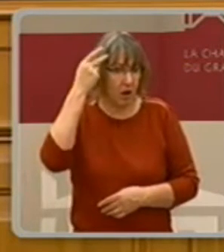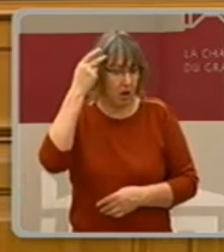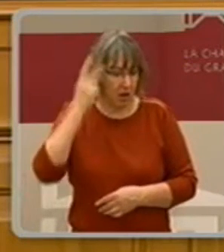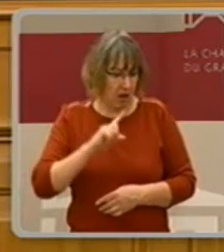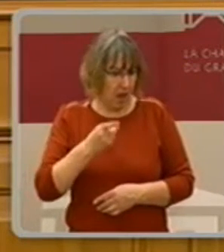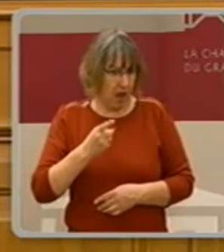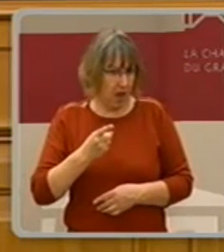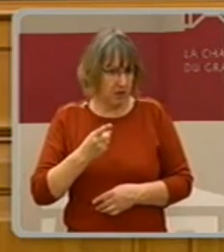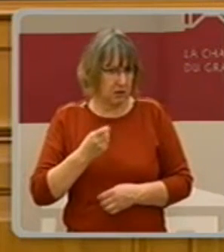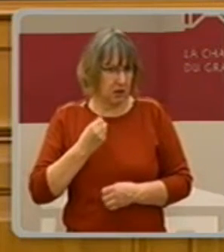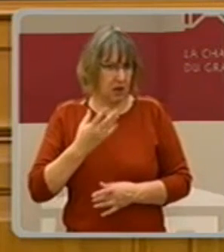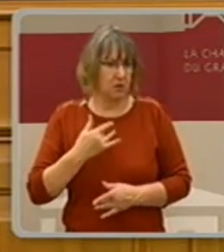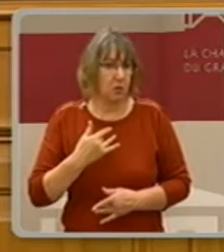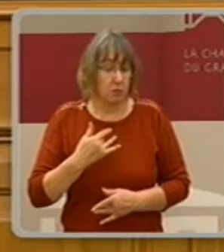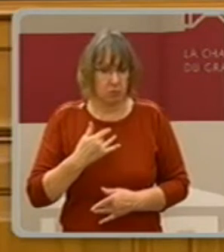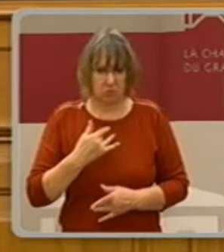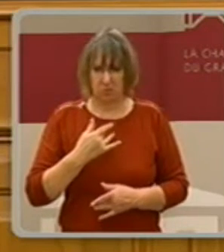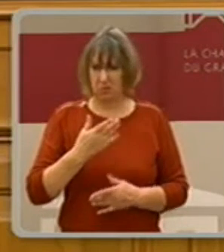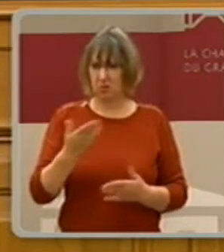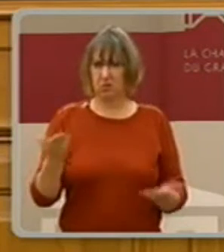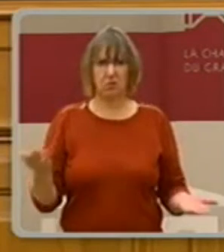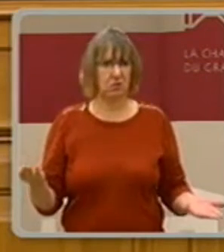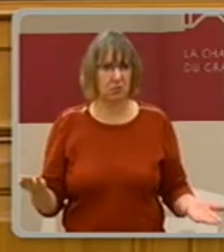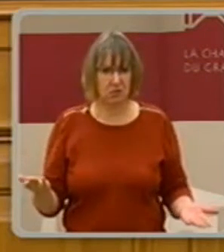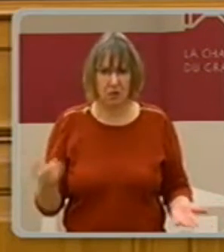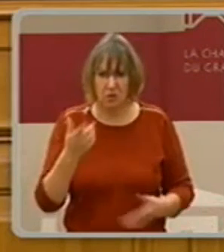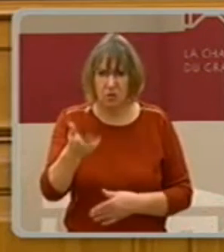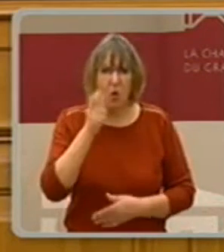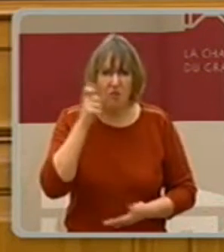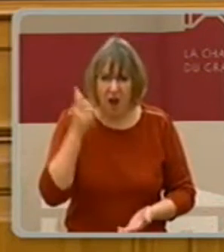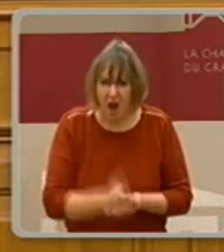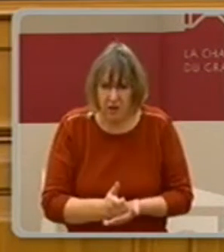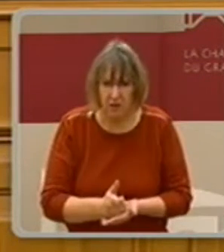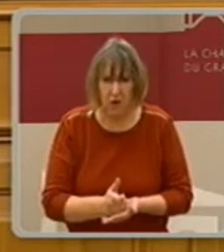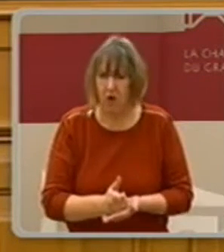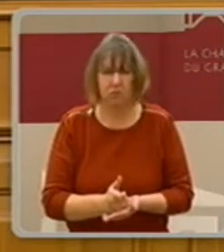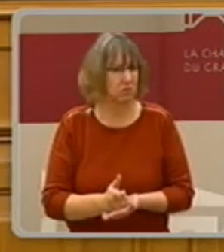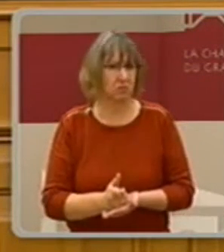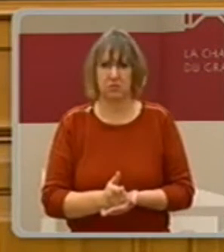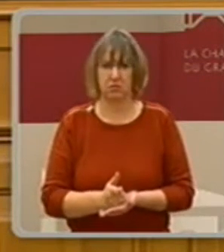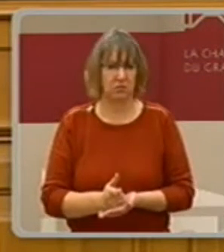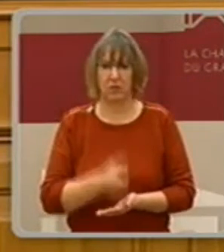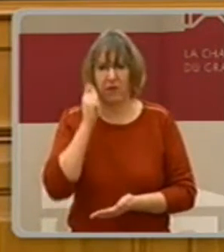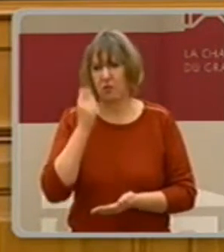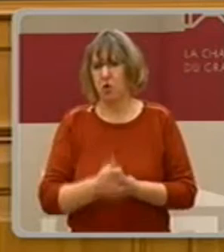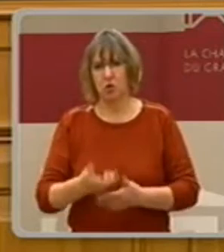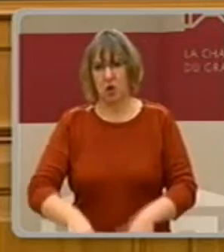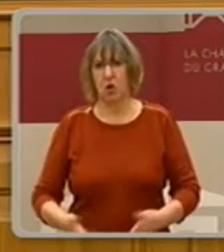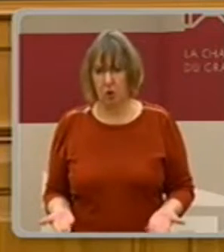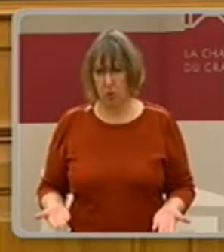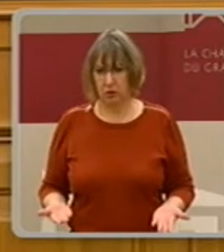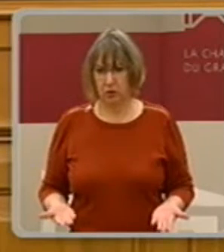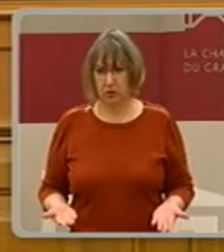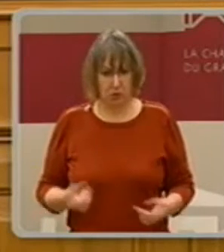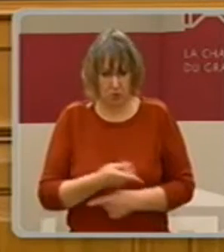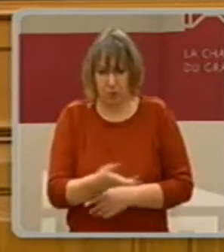ich dumm meine. Wenn eine Regierung meine, sie müsste ein Budget machen, das auf Rekordwurst umsetzt, wo man weiß, was